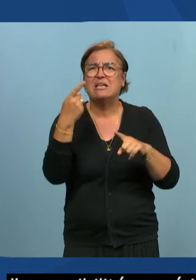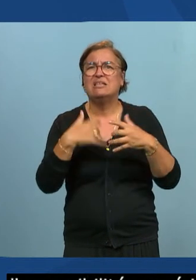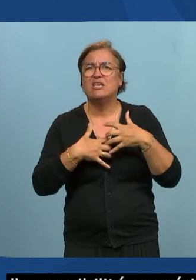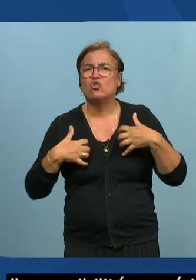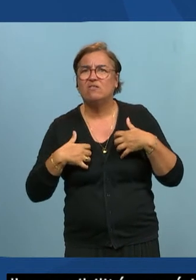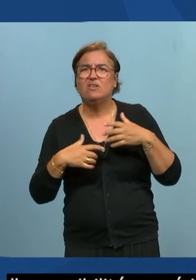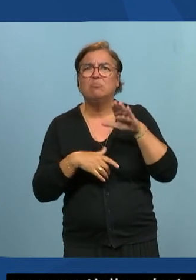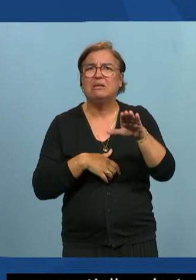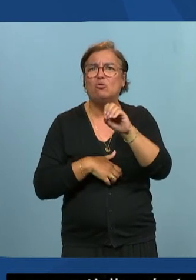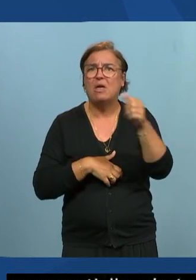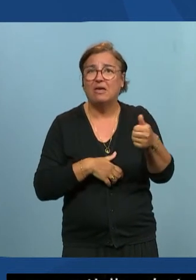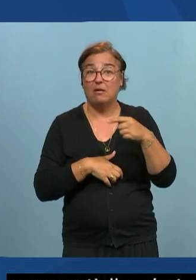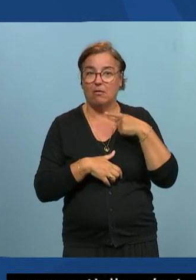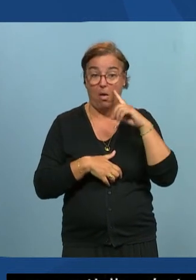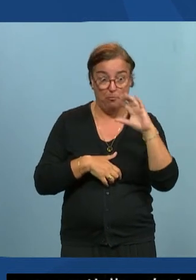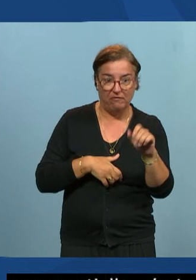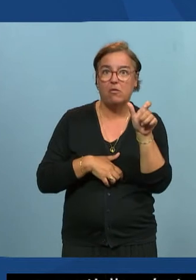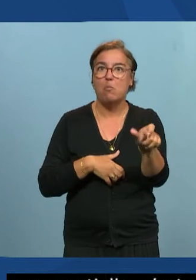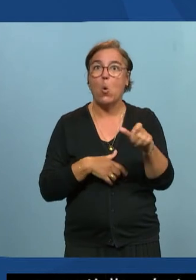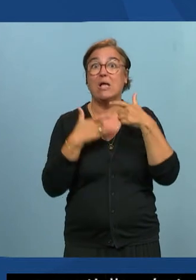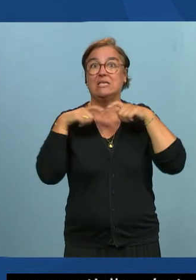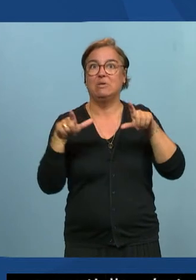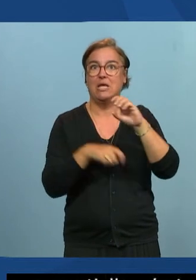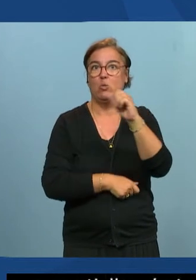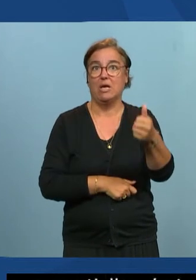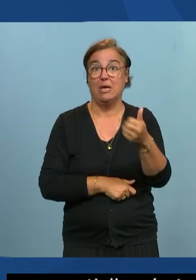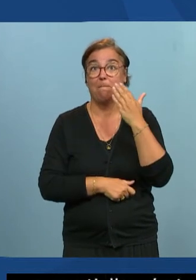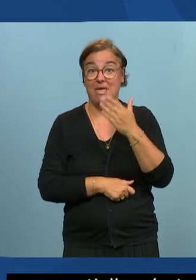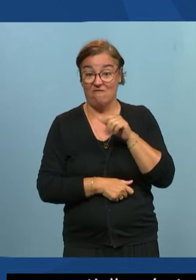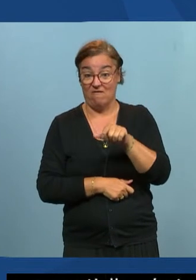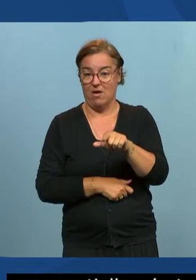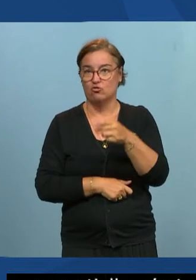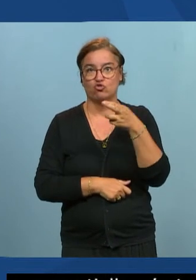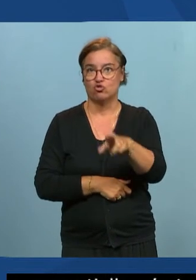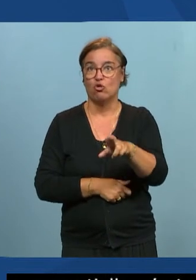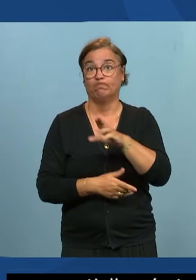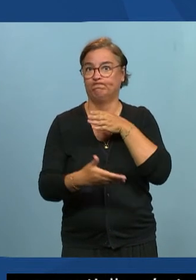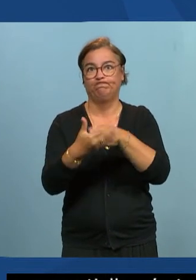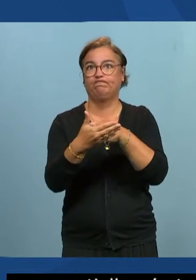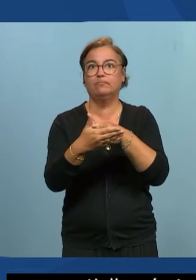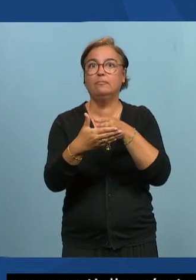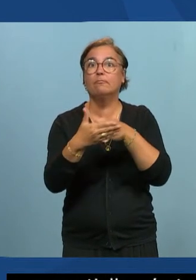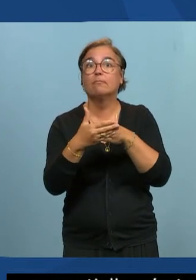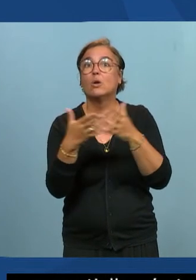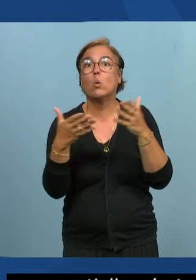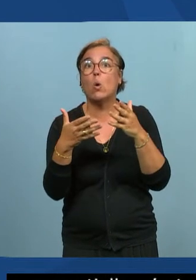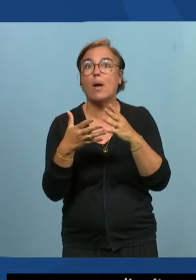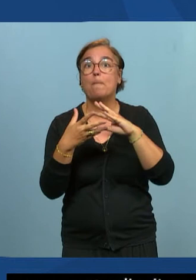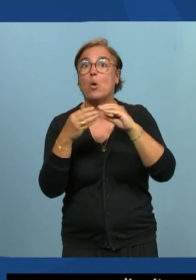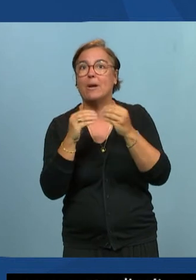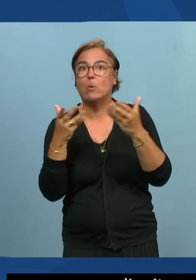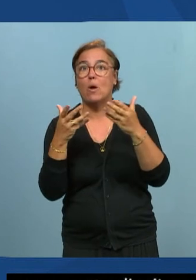plus en plus d'accessibilité numérique donc ça c'est bien mais il va se poser un problème et comme tu le disais Sébastien c'est un problème de développer les